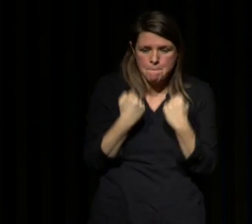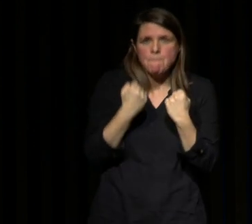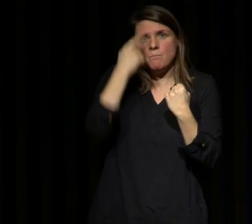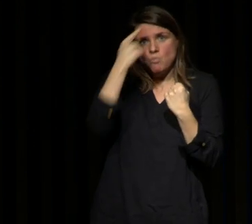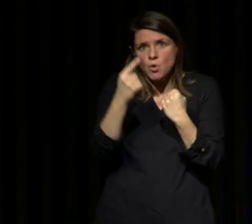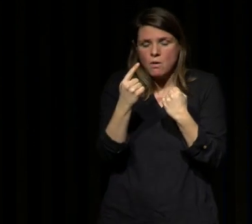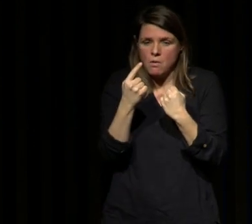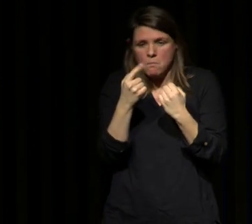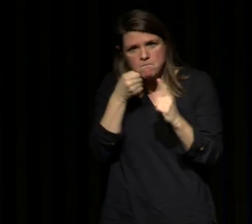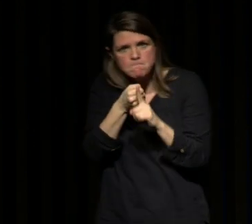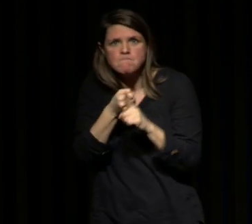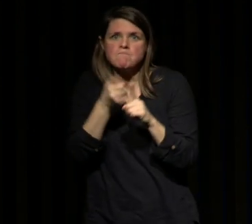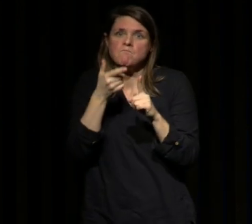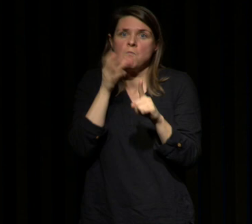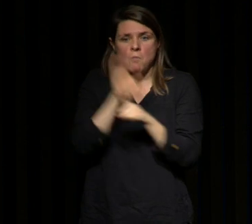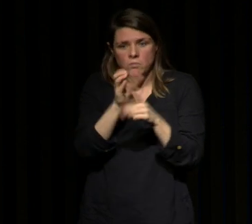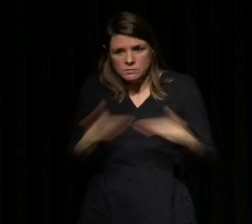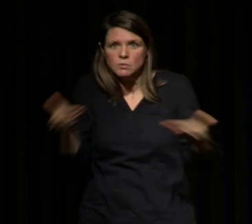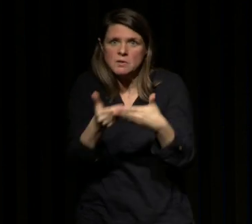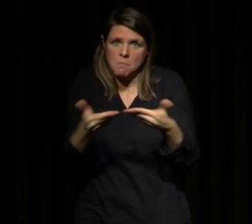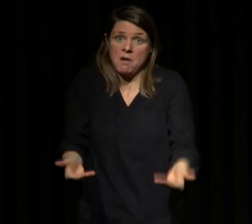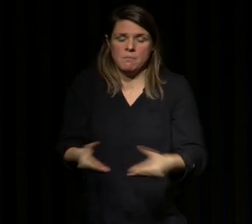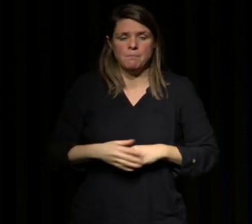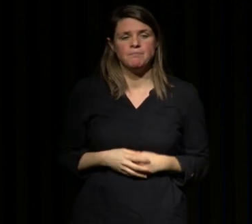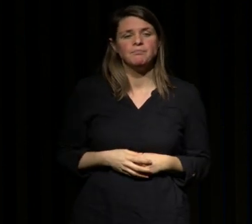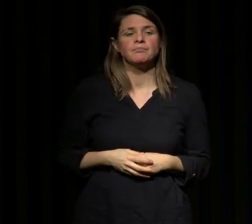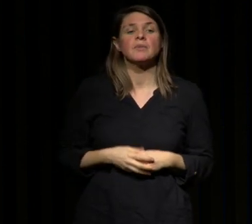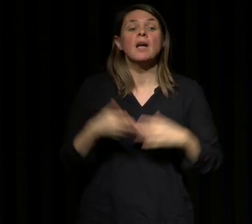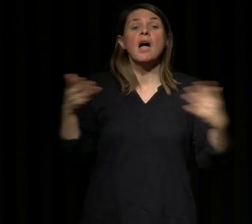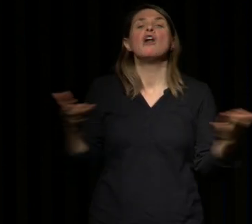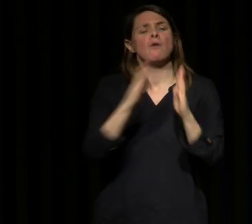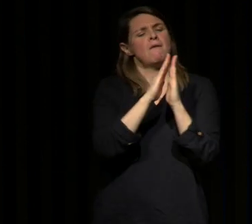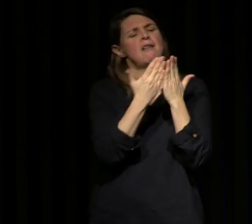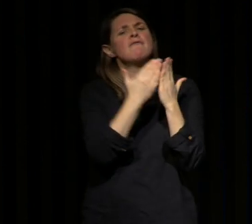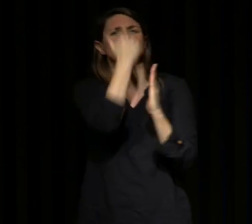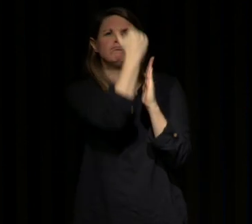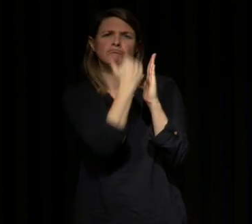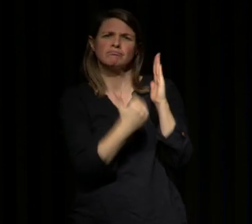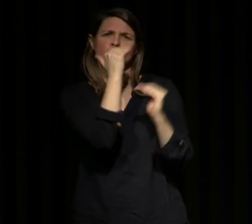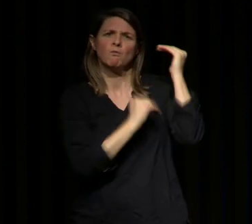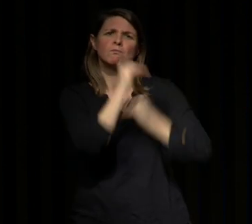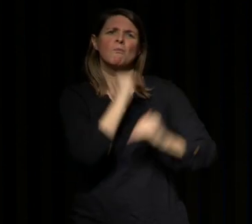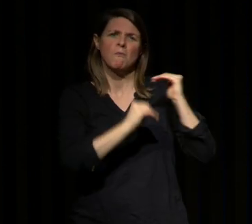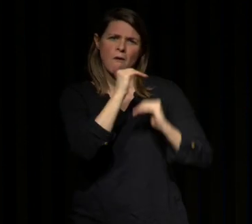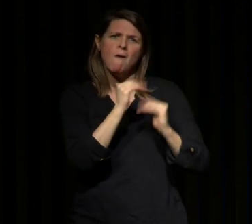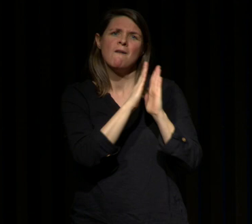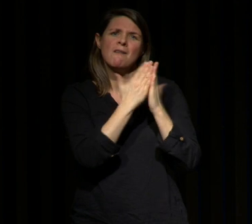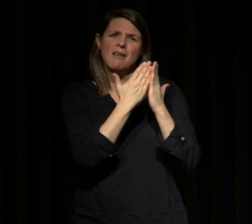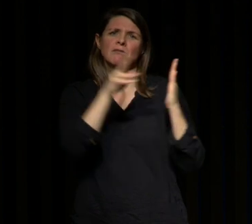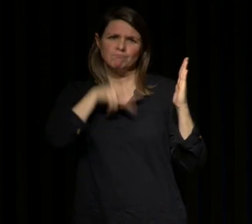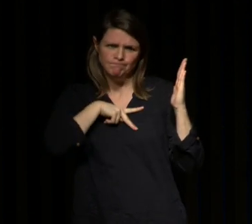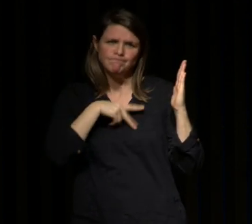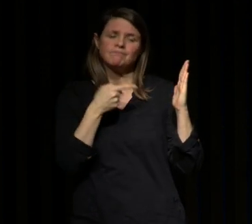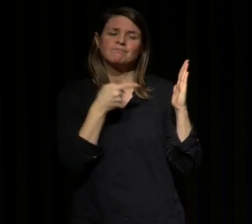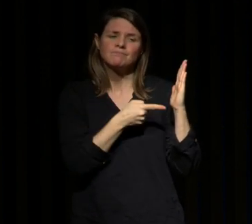complexe alors dans la construction de mon livre et je reprends un peu le plan du livre pour être très didactique